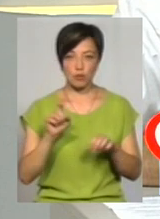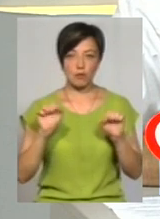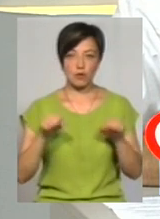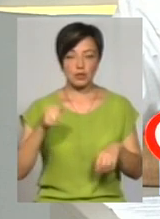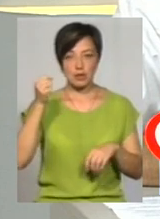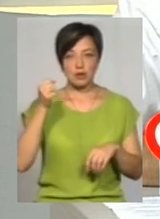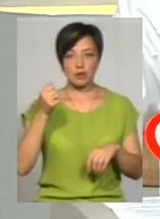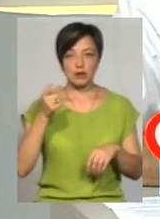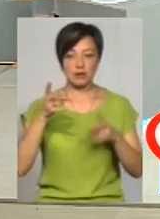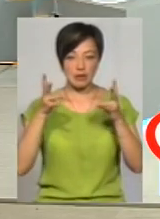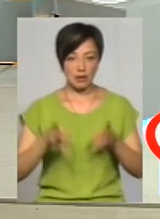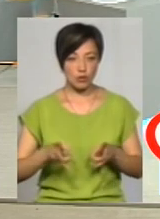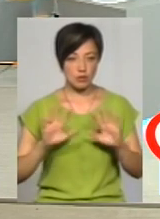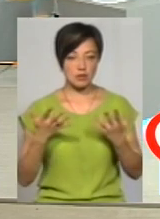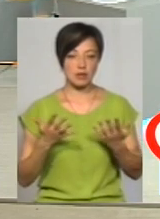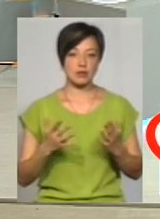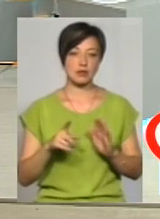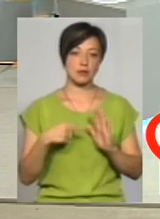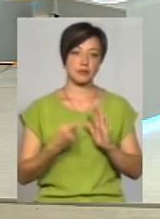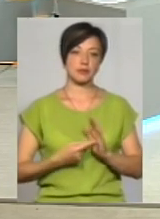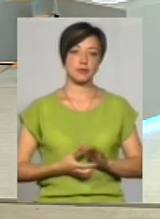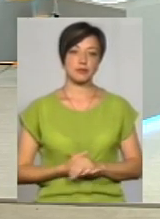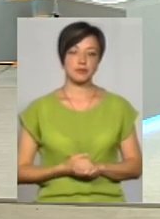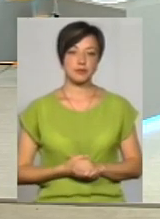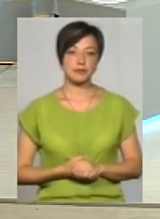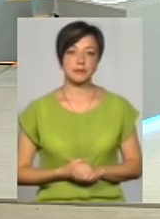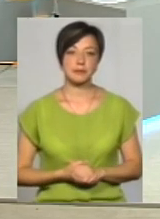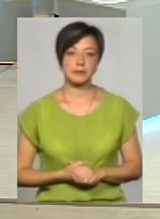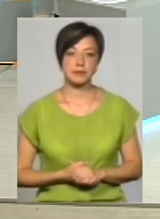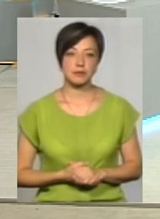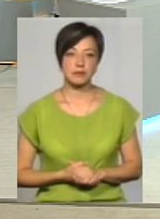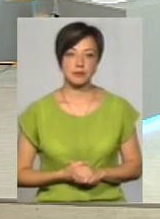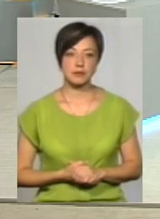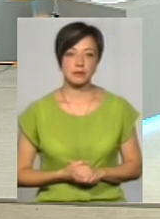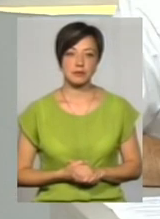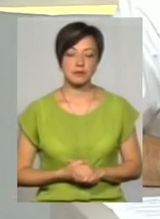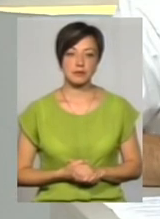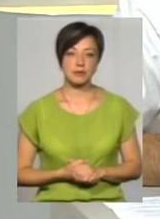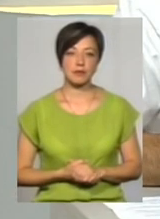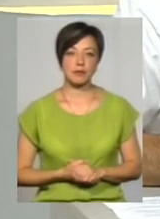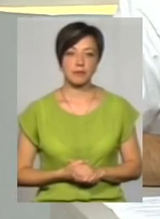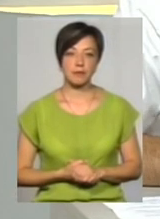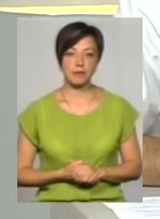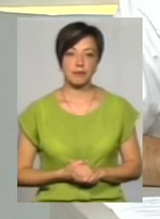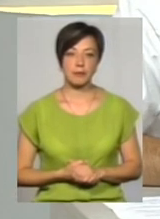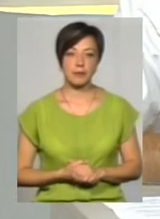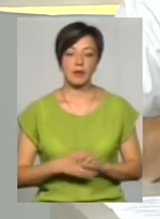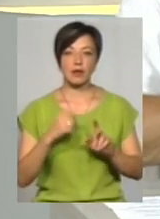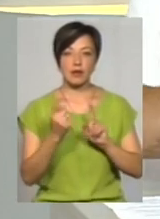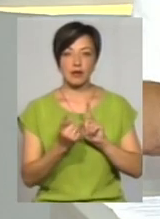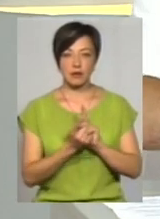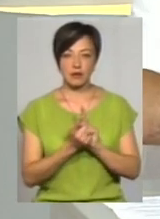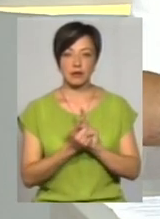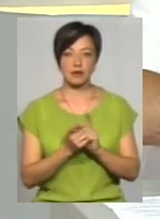статись якесь лихо? Дякуємо. Ці питання вже до мене наразово ходять. У нас є така міська